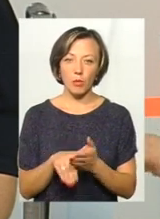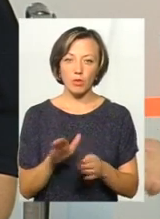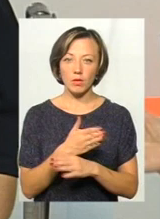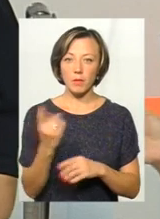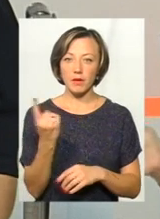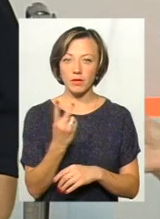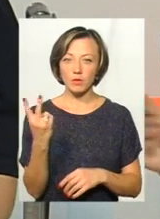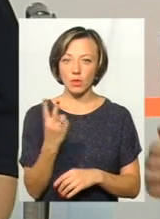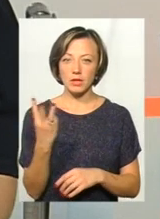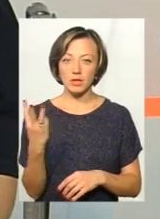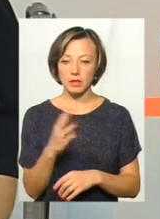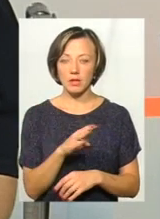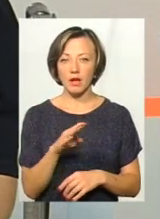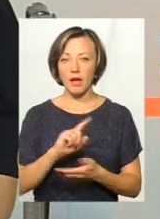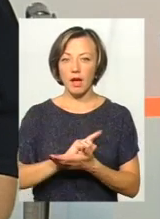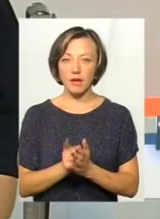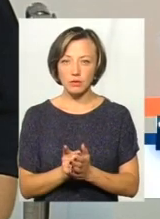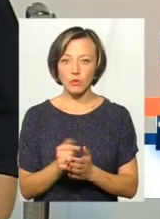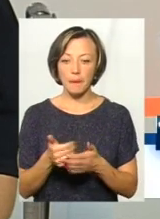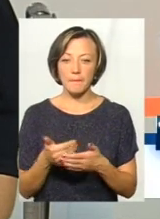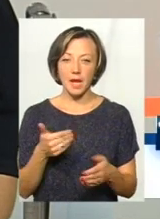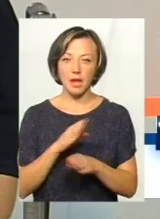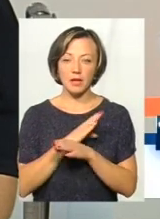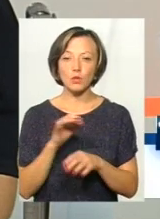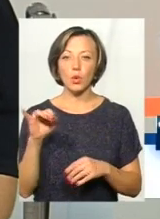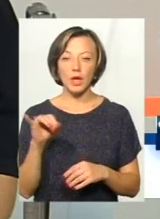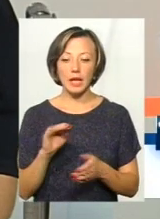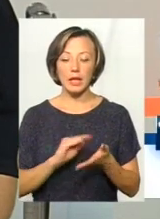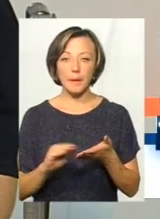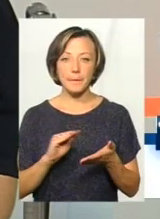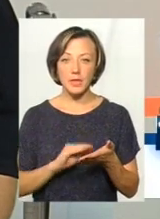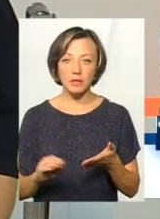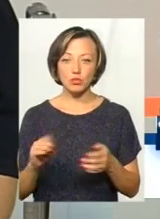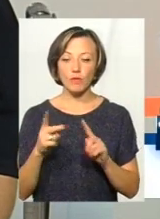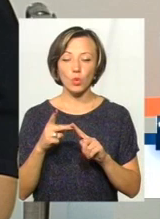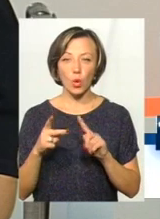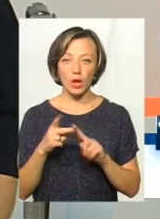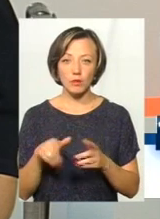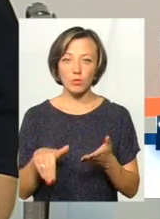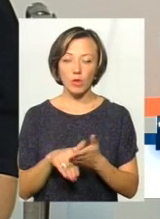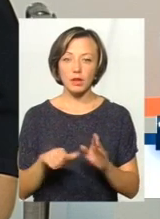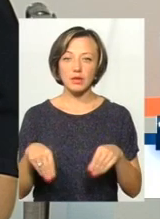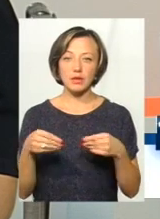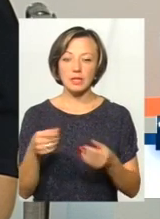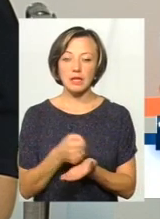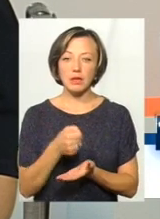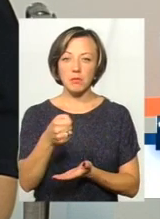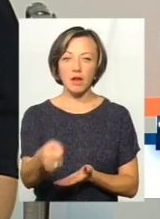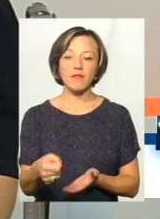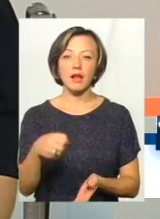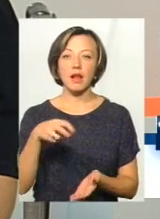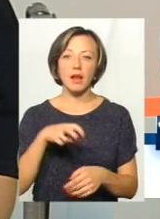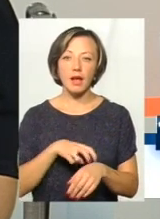вторину, третину, наприклад, екстрену, паліативну. І написано, що вторинна допомога надається за направленням лікаря